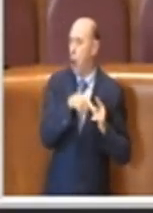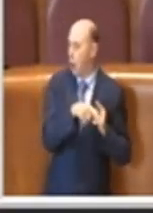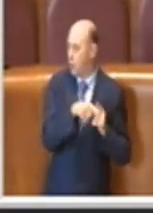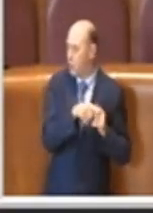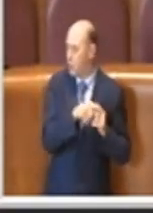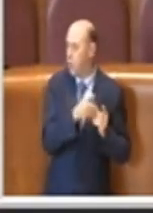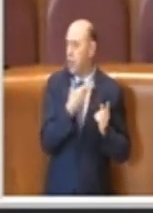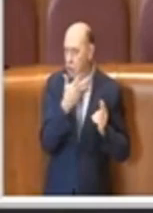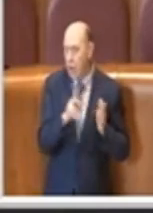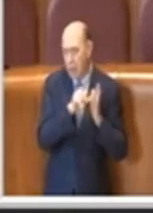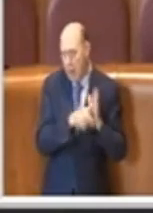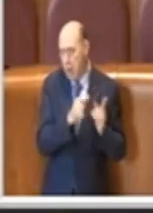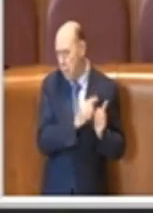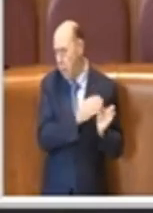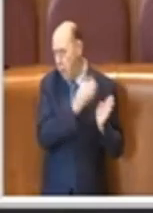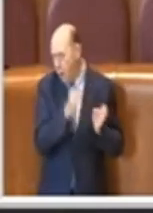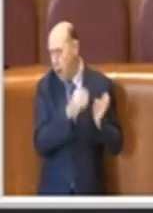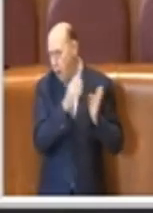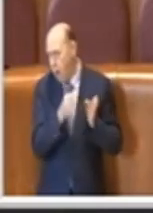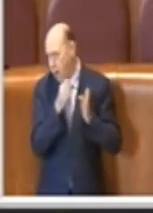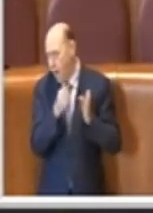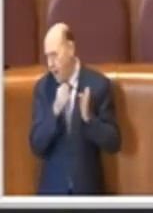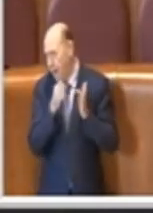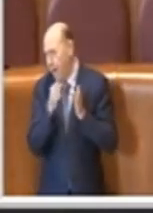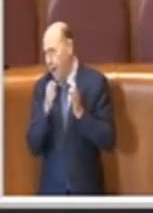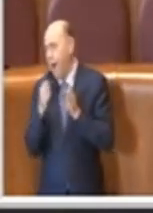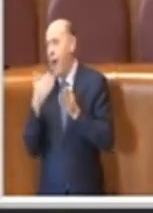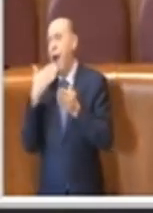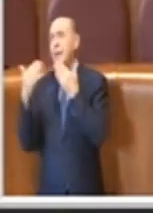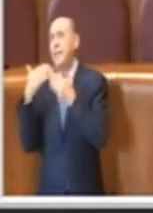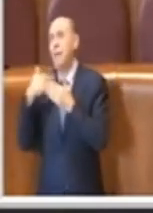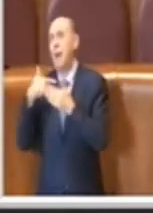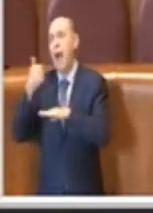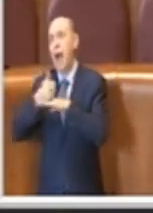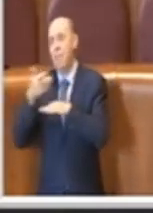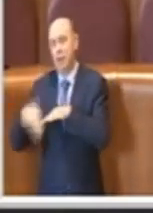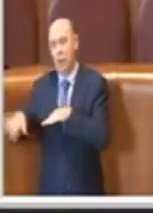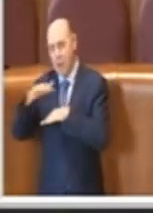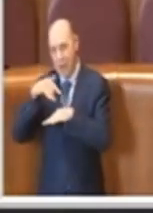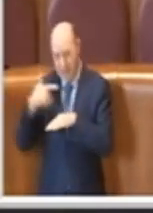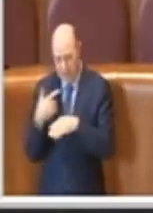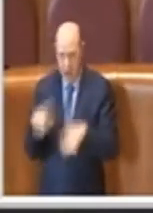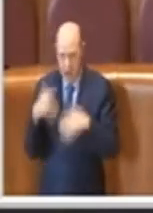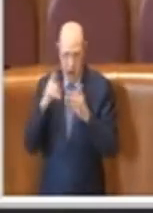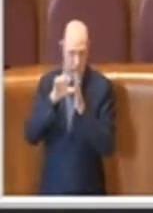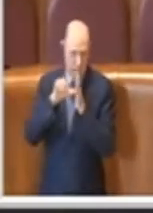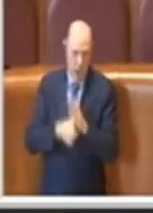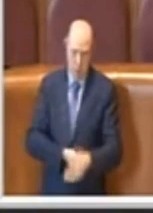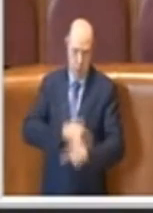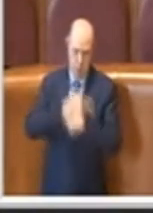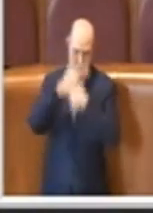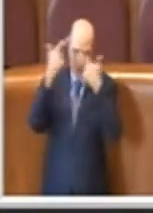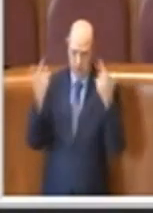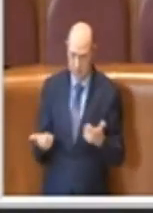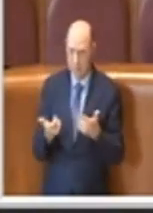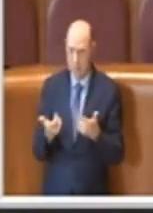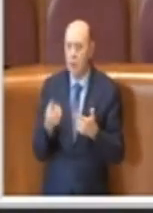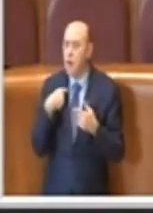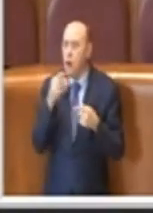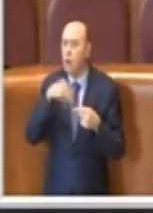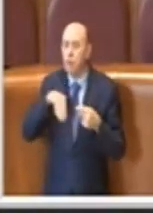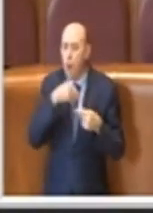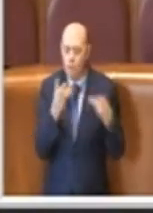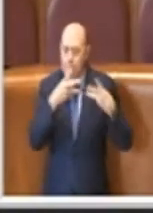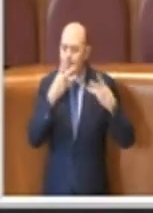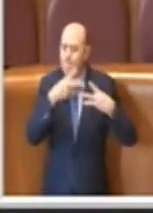una marea di tempo per arrivare poi in assemblea capitolina, veramente eccessivo. Quindi dove l'ingranaggio